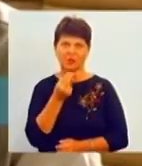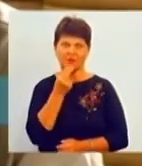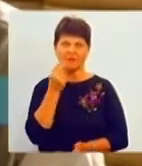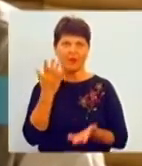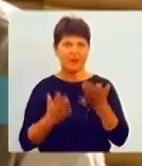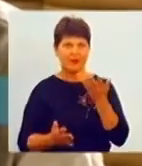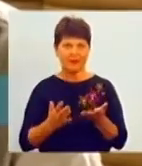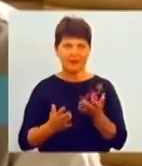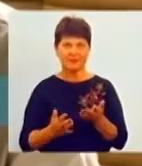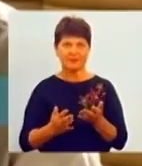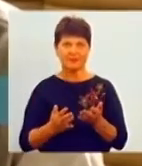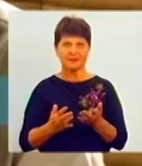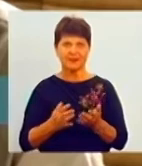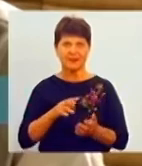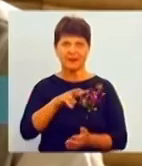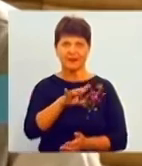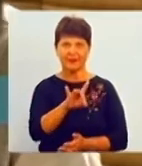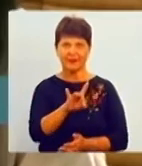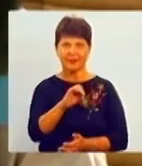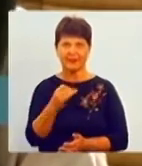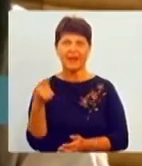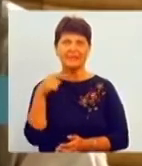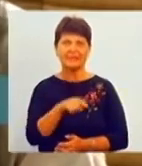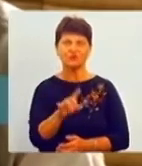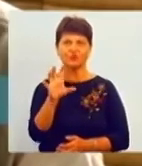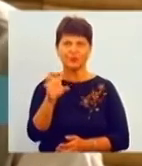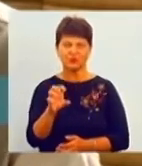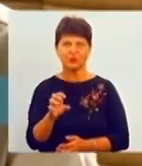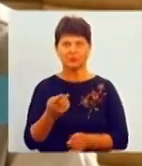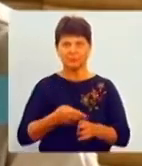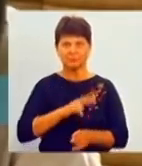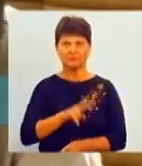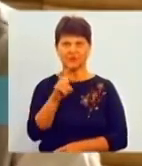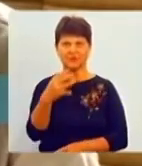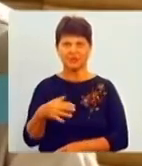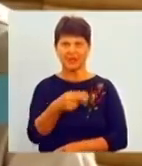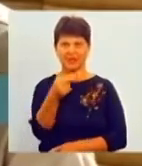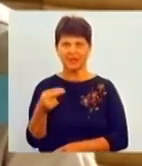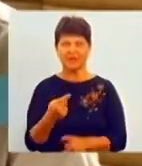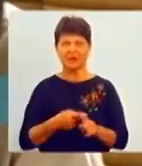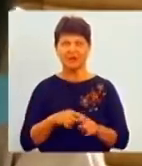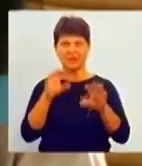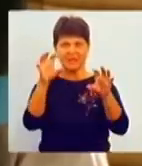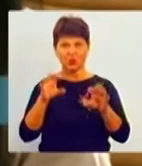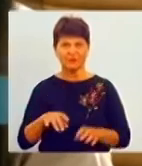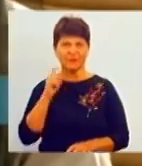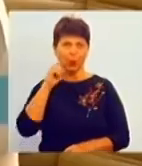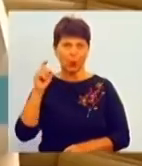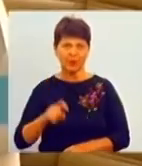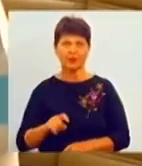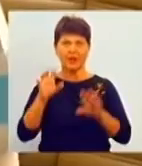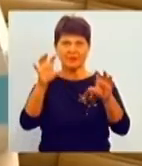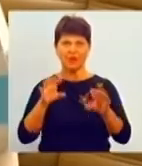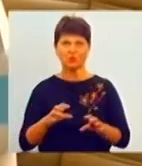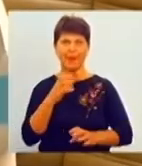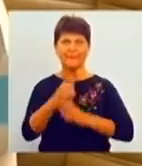дальність рейсу до півтори тисячі кілометрів – 250 євро. Це передбачено, що чинним законодавством України, що законодавством міжнародним –